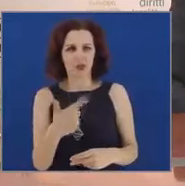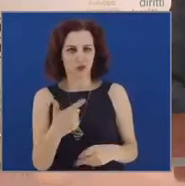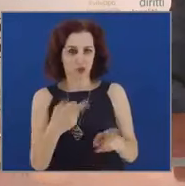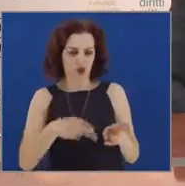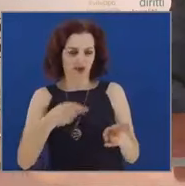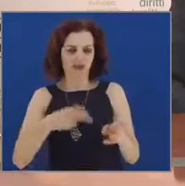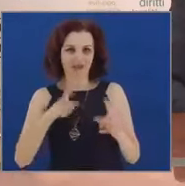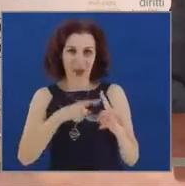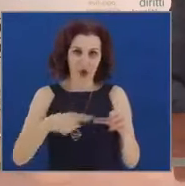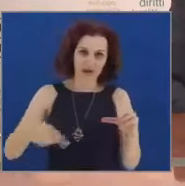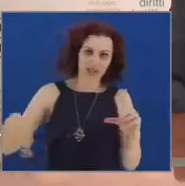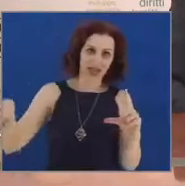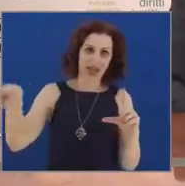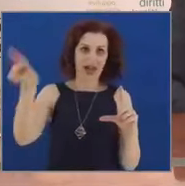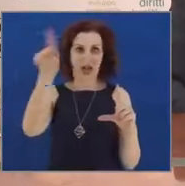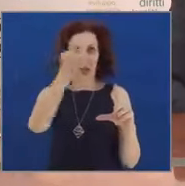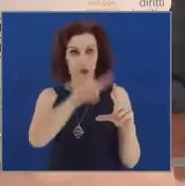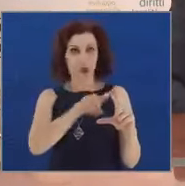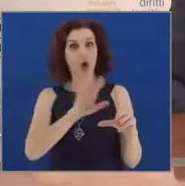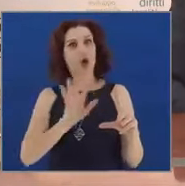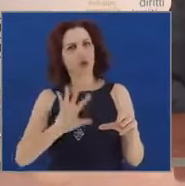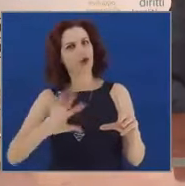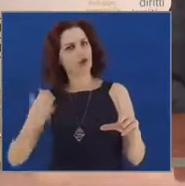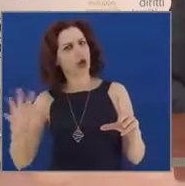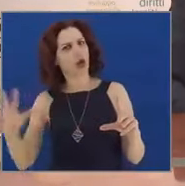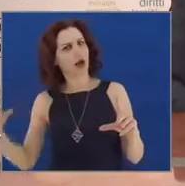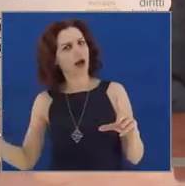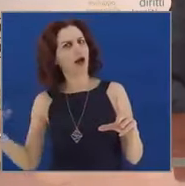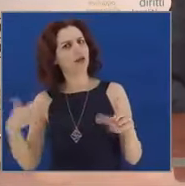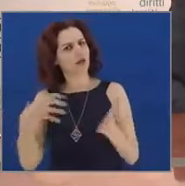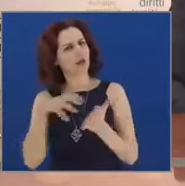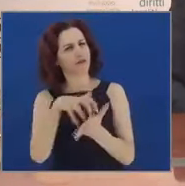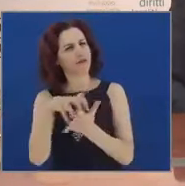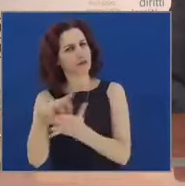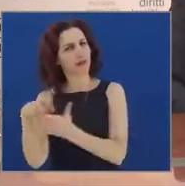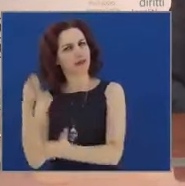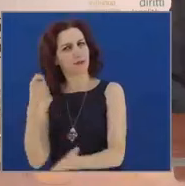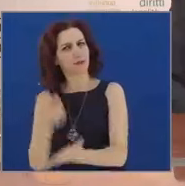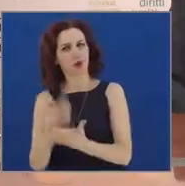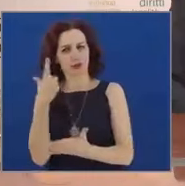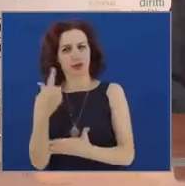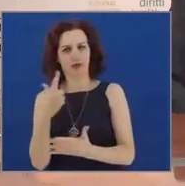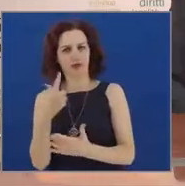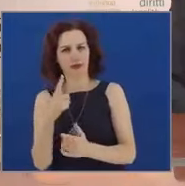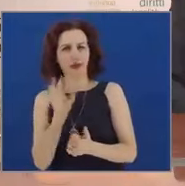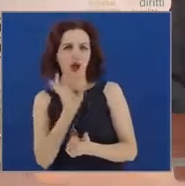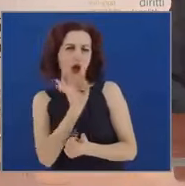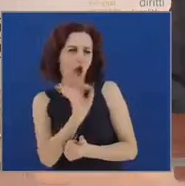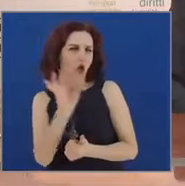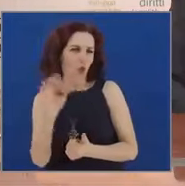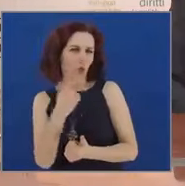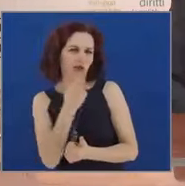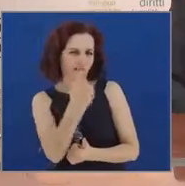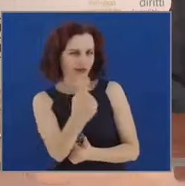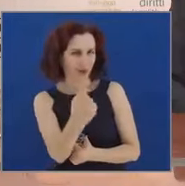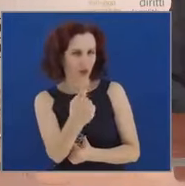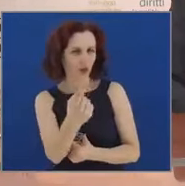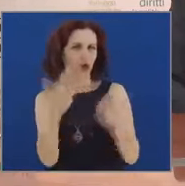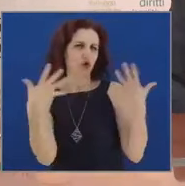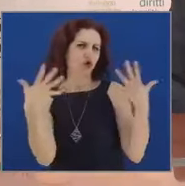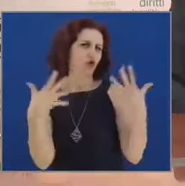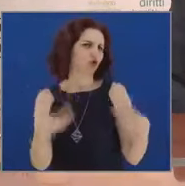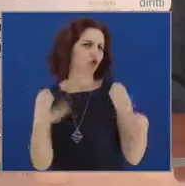tutta un'altra serie di investimenti particolarmente importanti. Ne cito alcuni che sono già stati